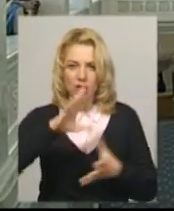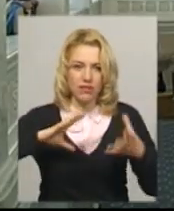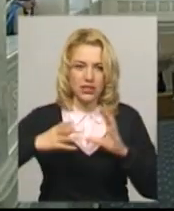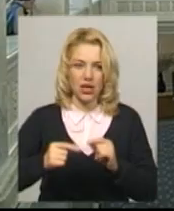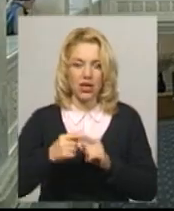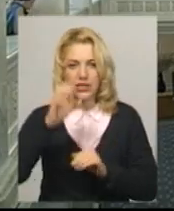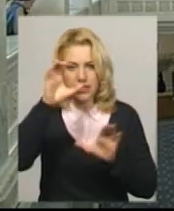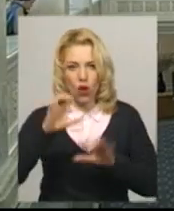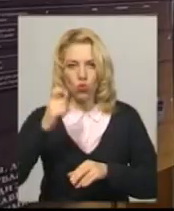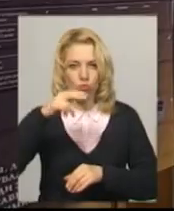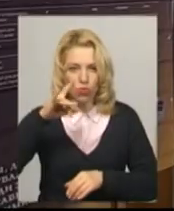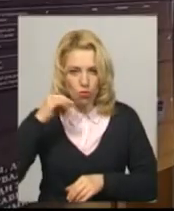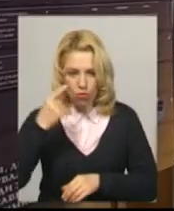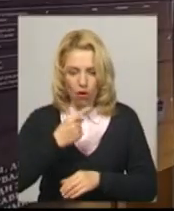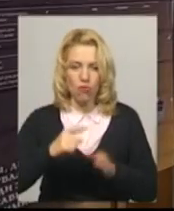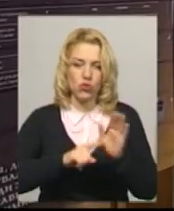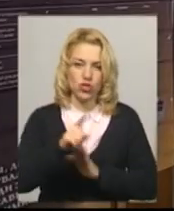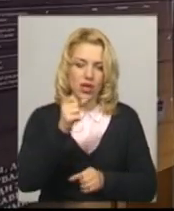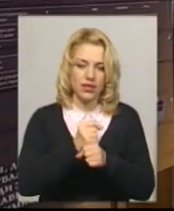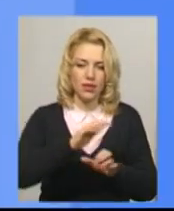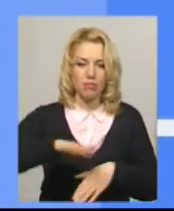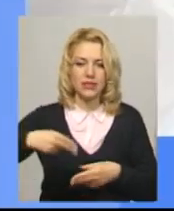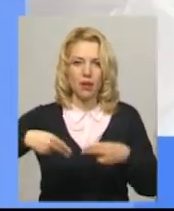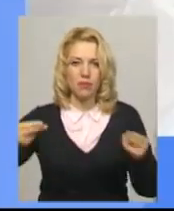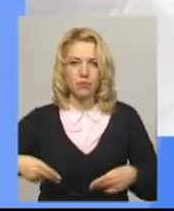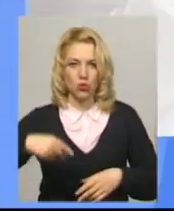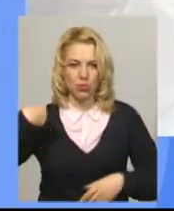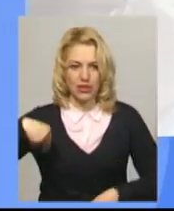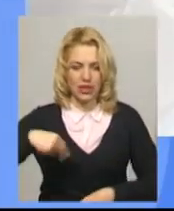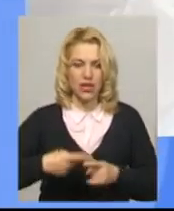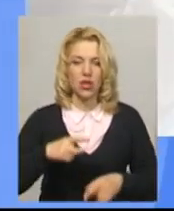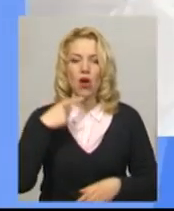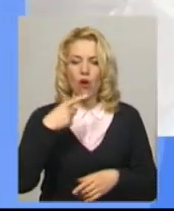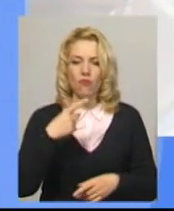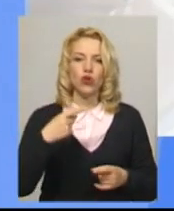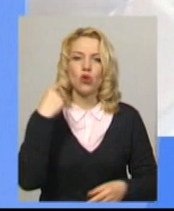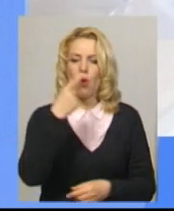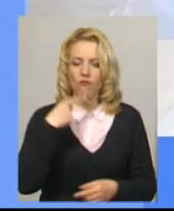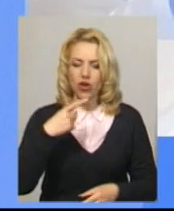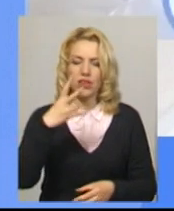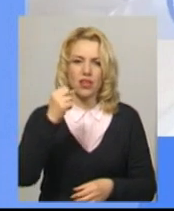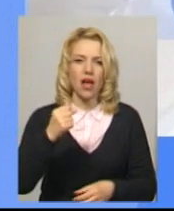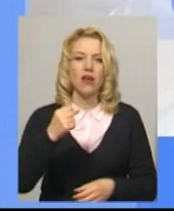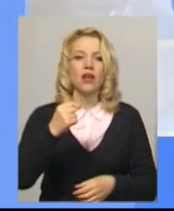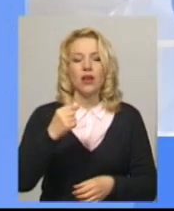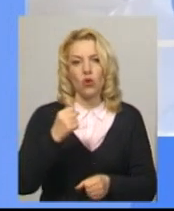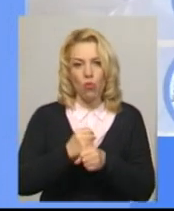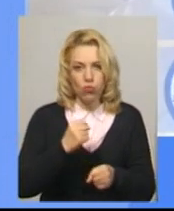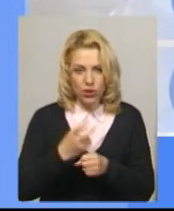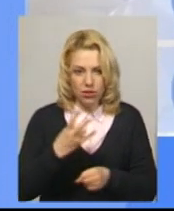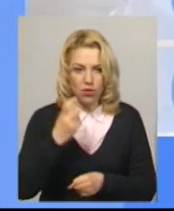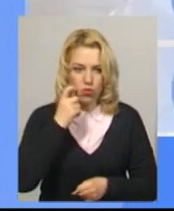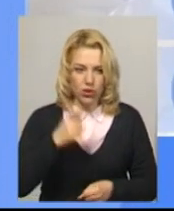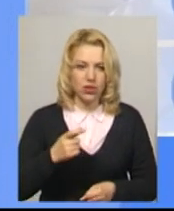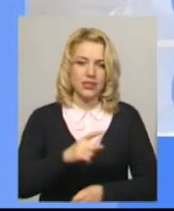мову почне діяти після підпису президента. У ньому, зокрема, йдеться, говорити українською мають на роботі державні службовці, медики,